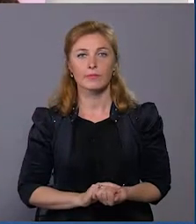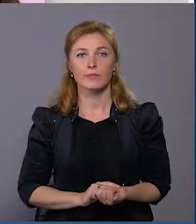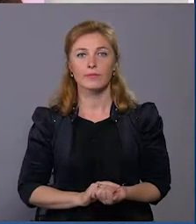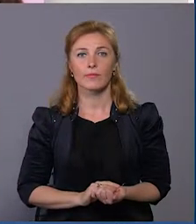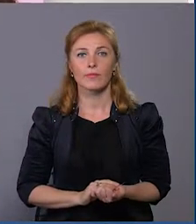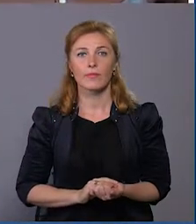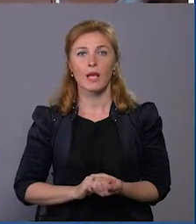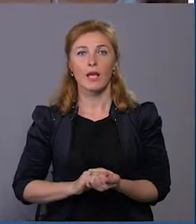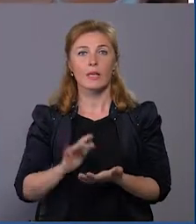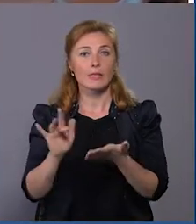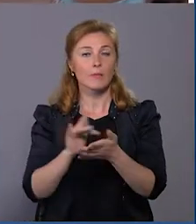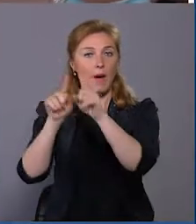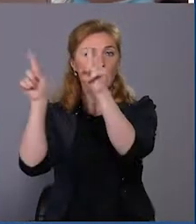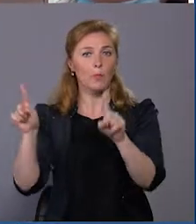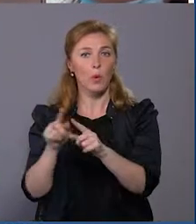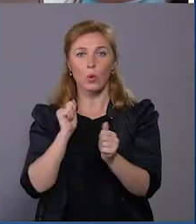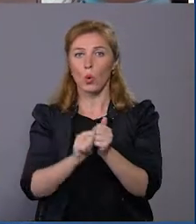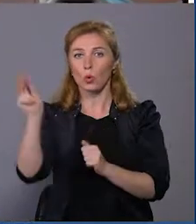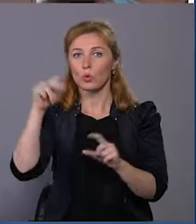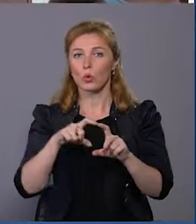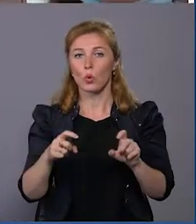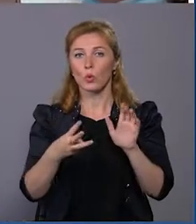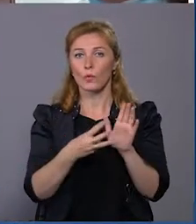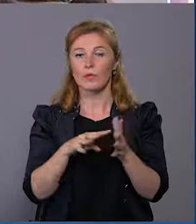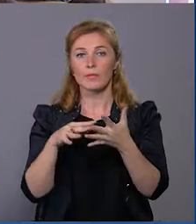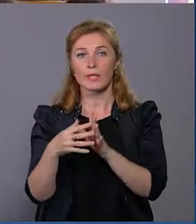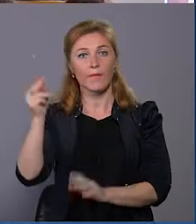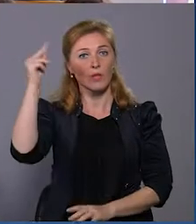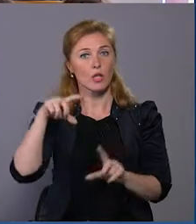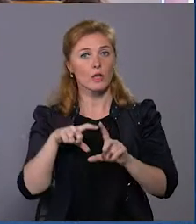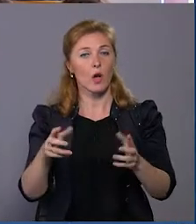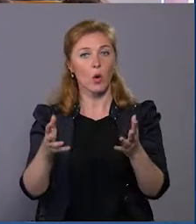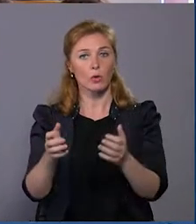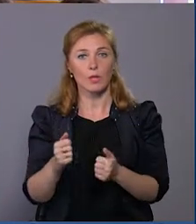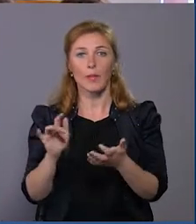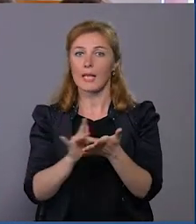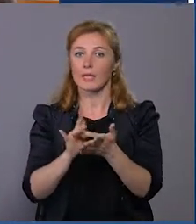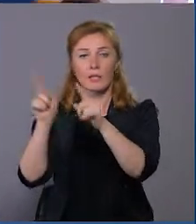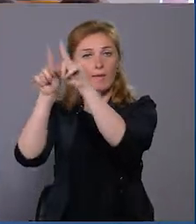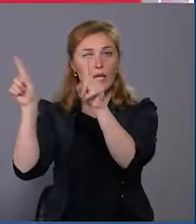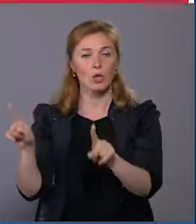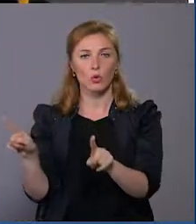Смартборди у кожну школу. Вісім сільських навчальних закладів отримали інтерактивні дошки.